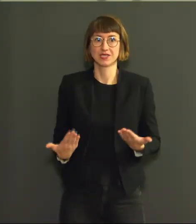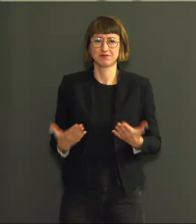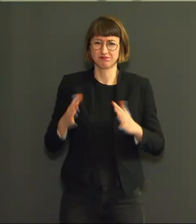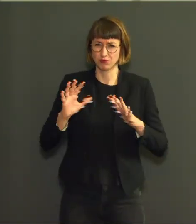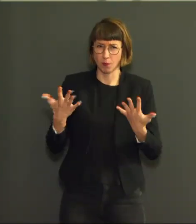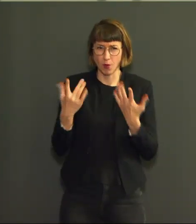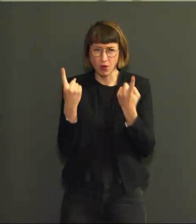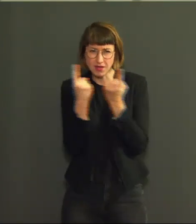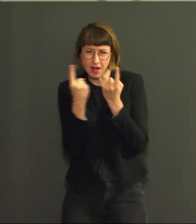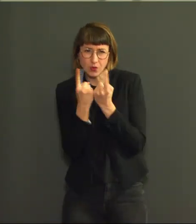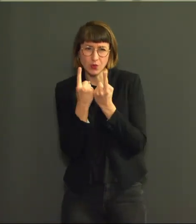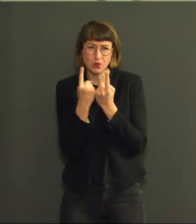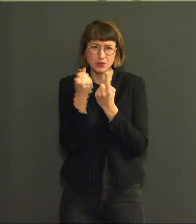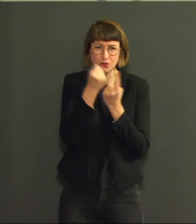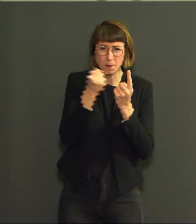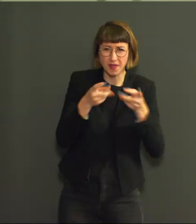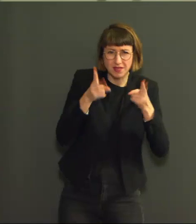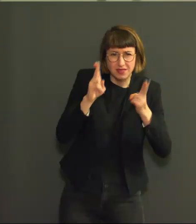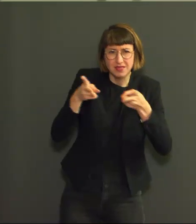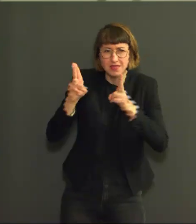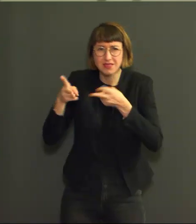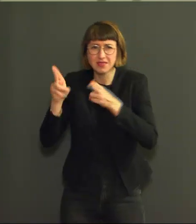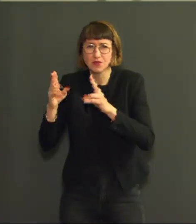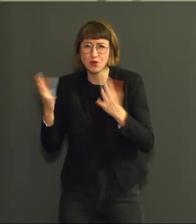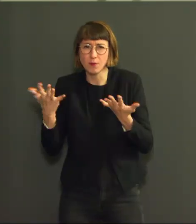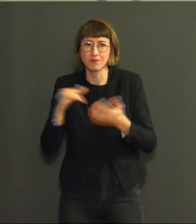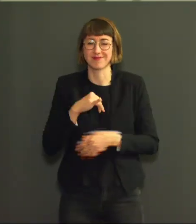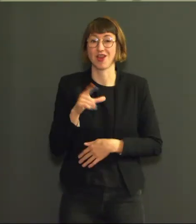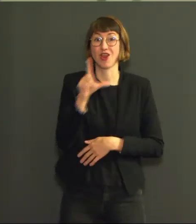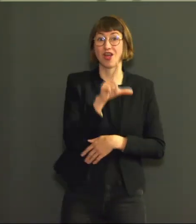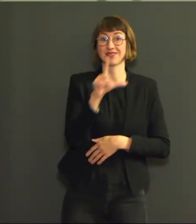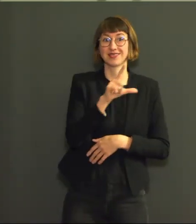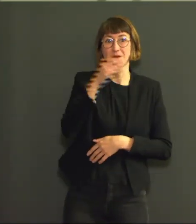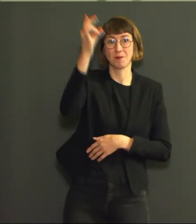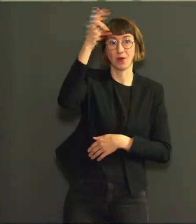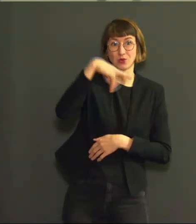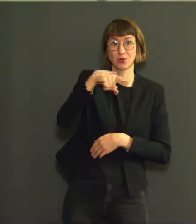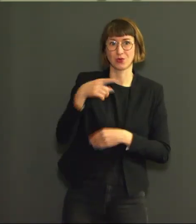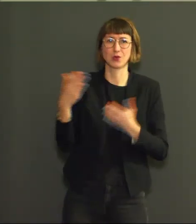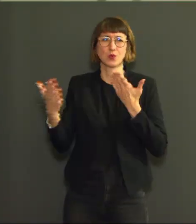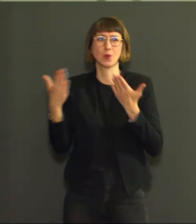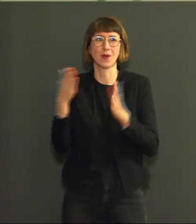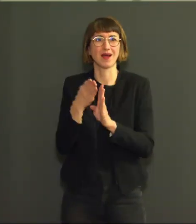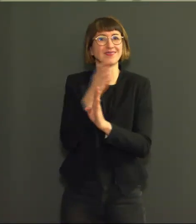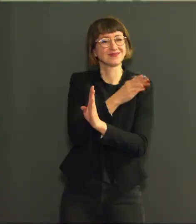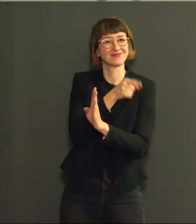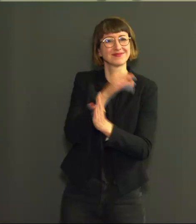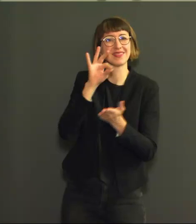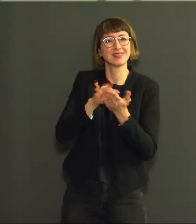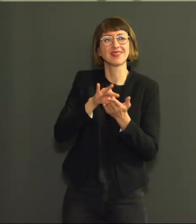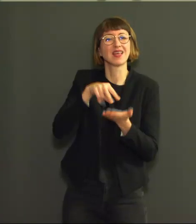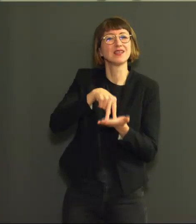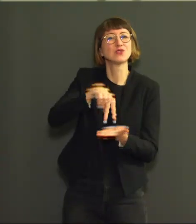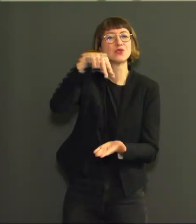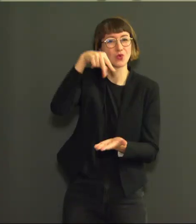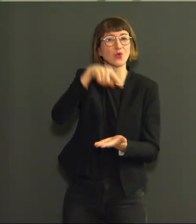semaine, et dans la semaine de comparaison, nous avons le jour de l'ascension. Donc nous comparons deux choses comparables, des semaines amputées chacune